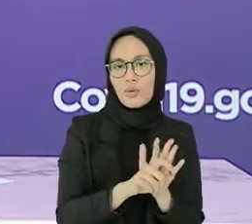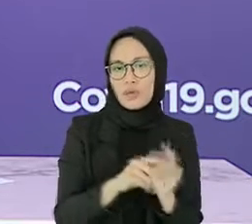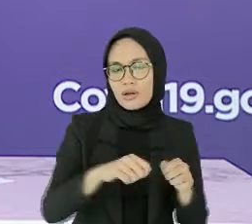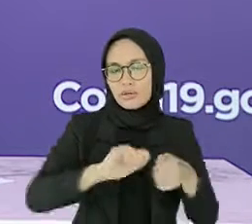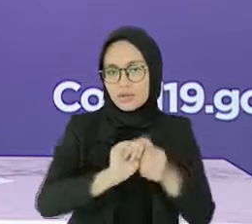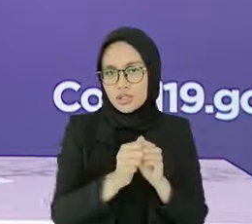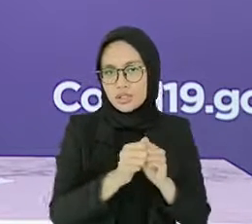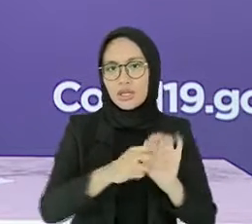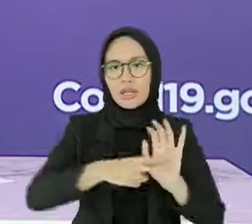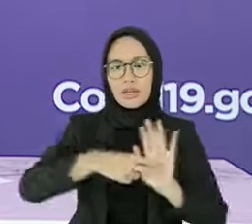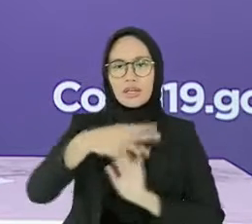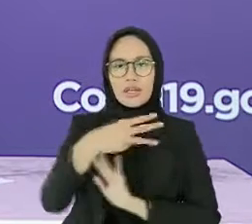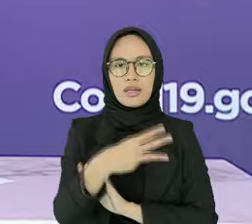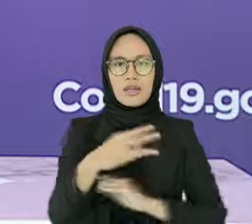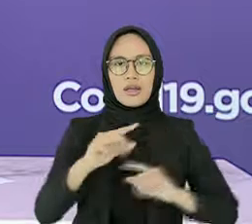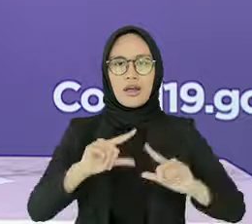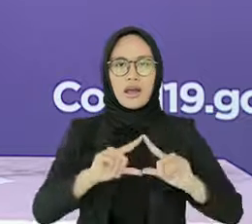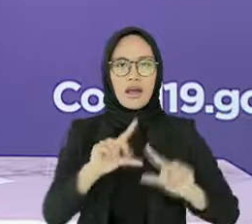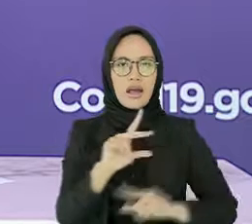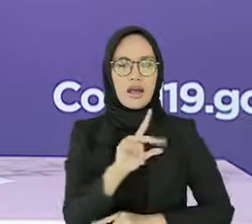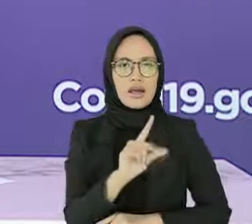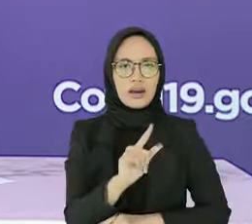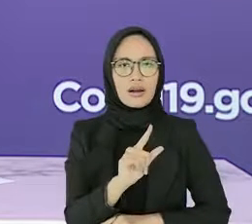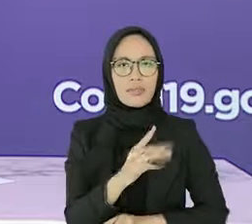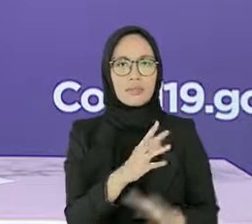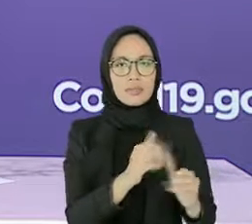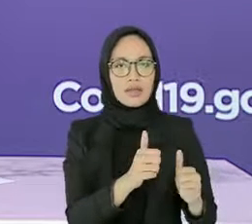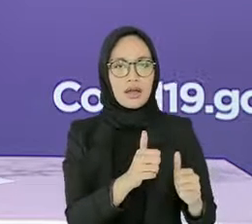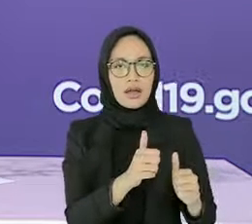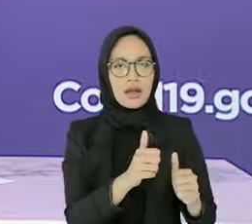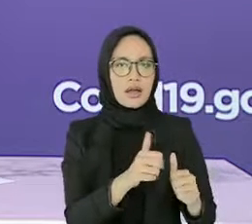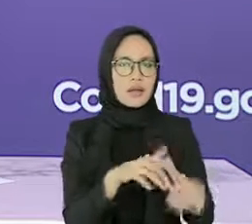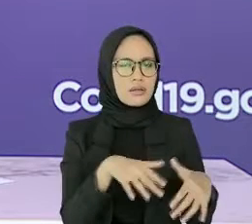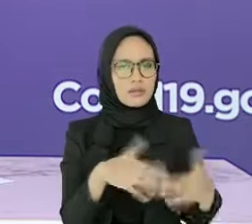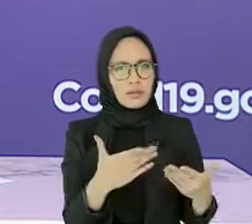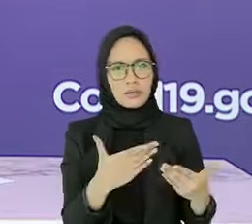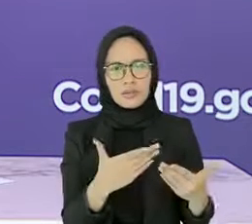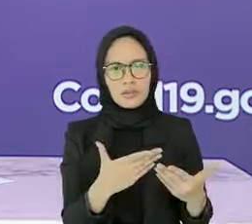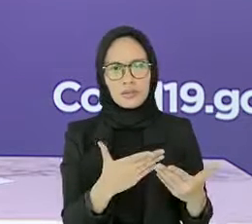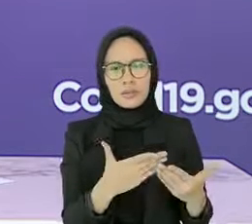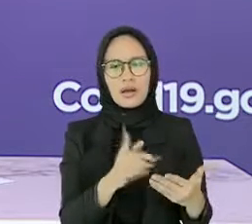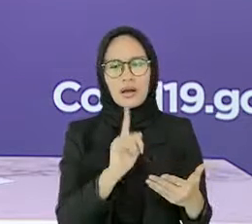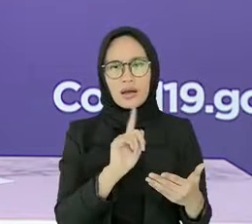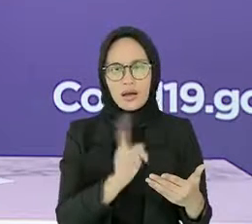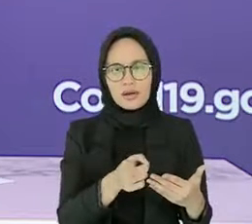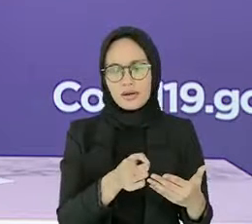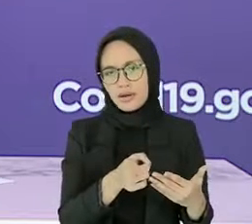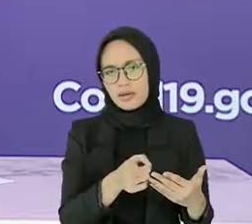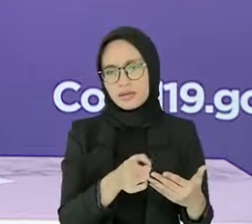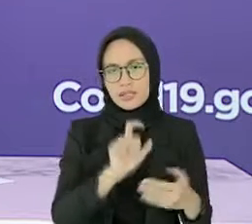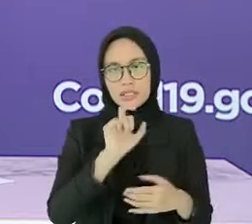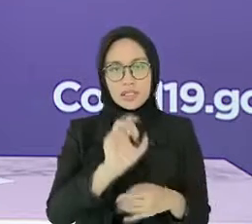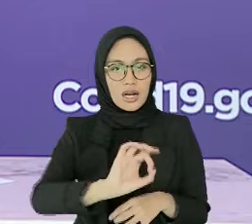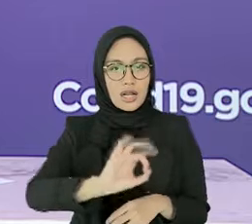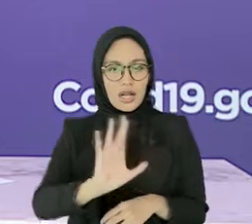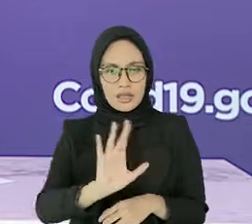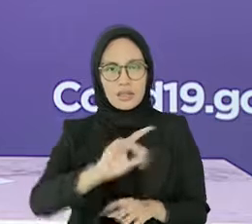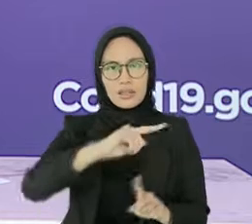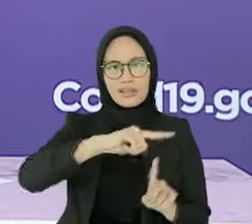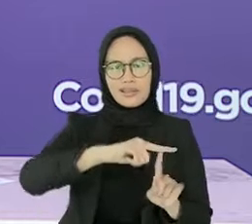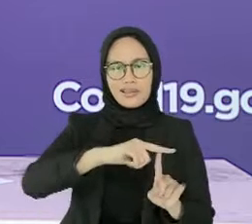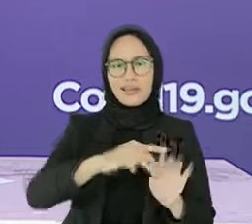atau NAR kemudian berikutnya adalah Transcription Mediated Amplification atau